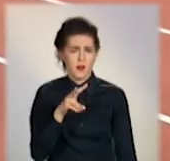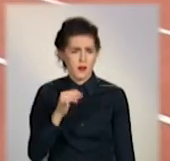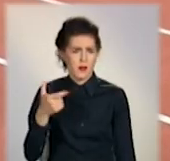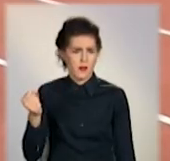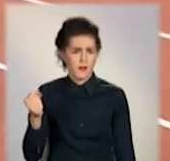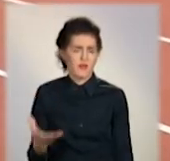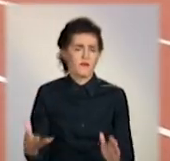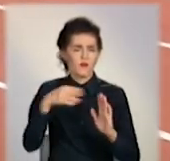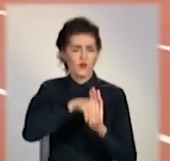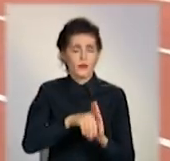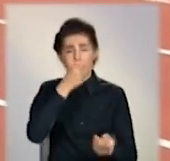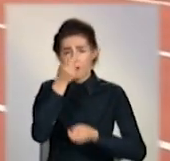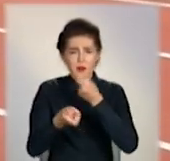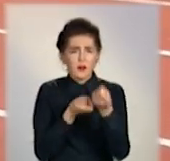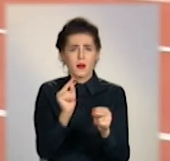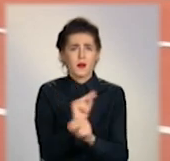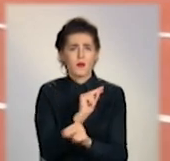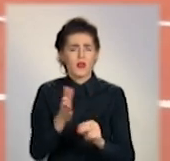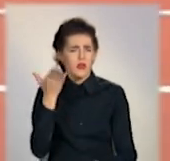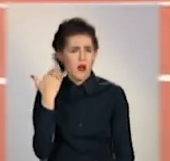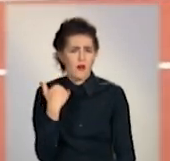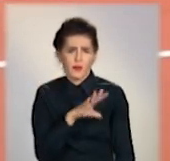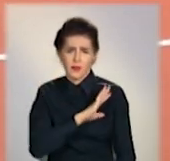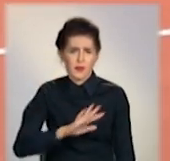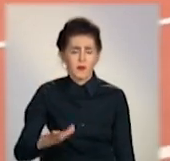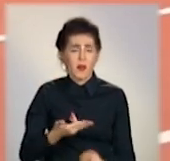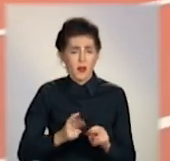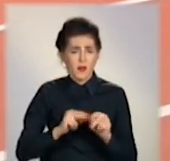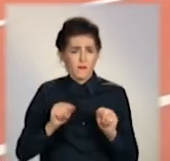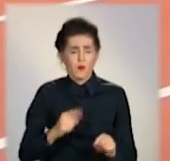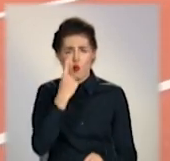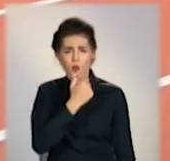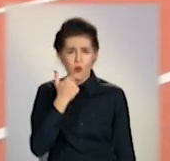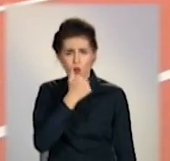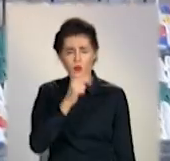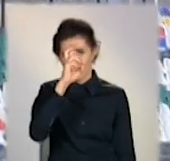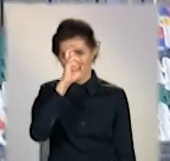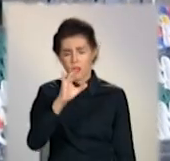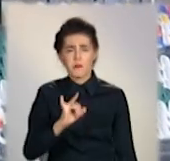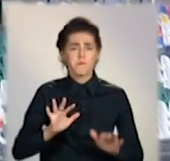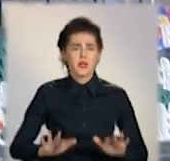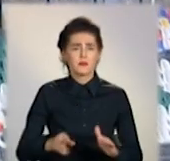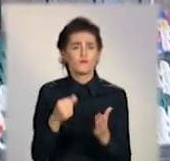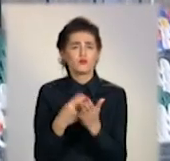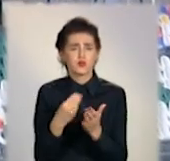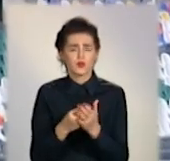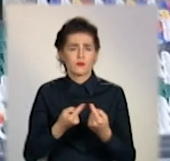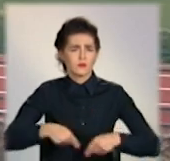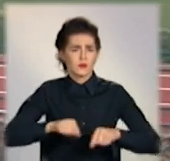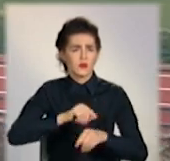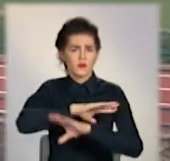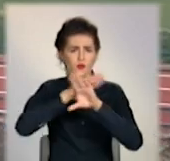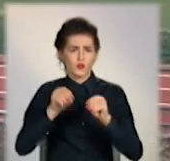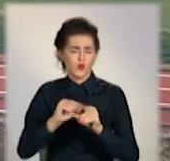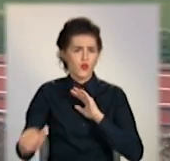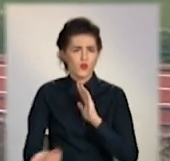Капітального ремонту на стадіоні не було з півстоліття. А цьогоріч за кошти державного та міського бюджетів об'єкт повністю